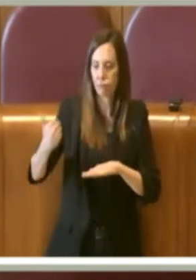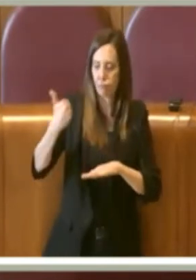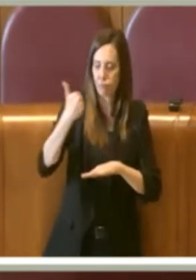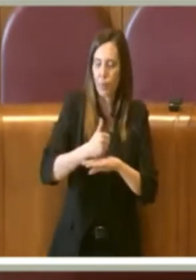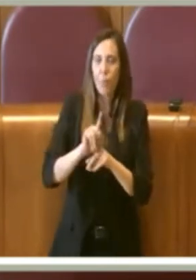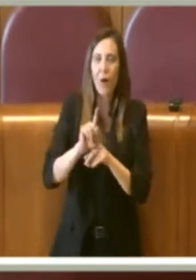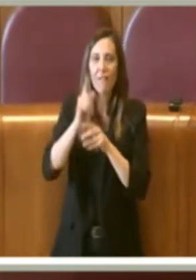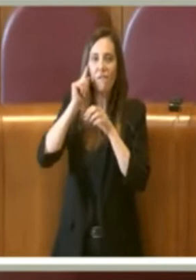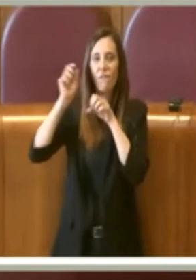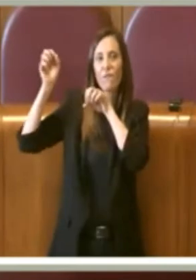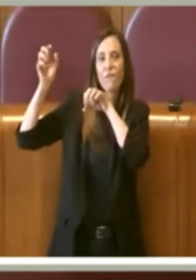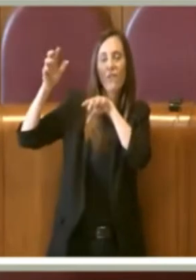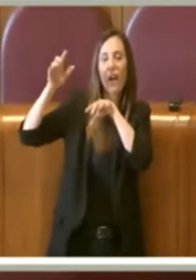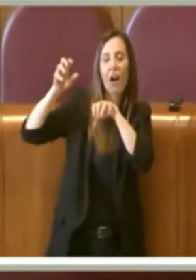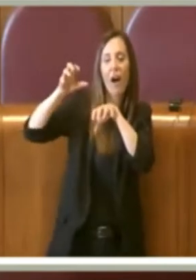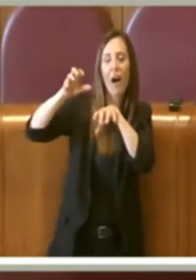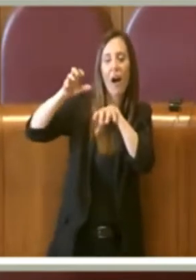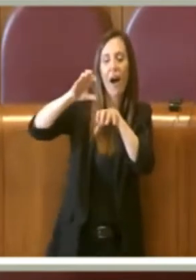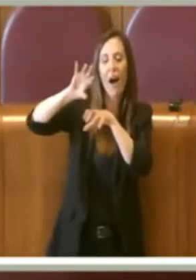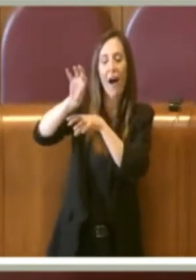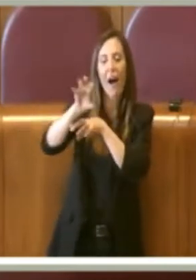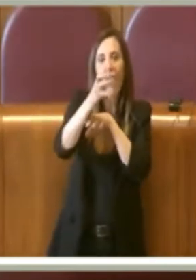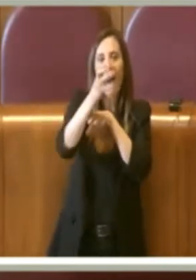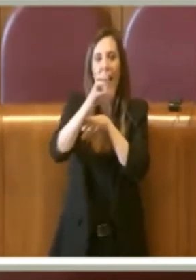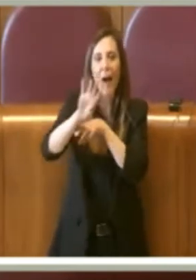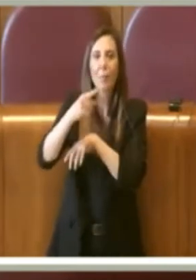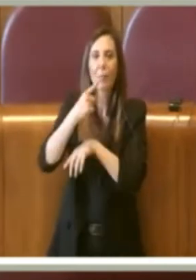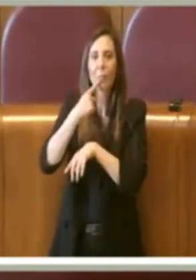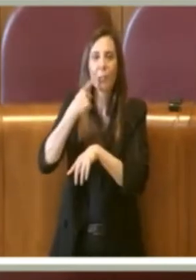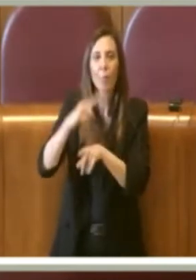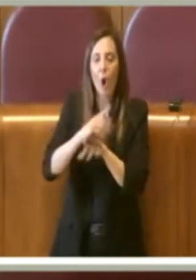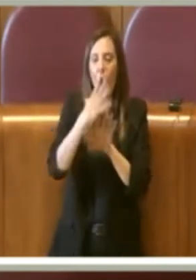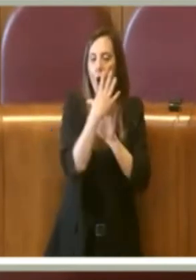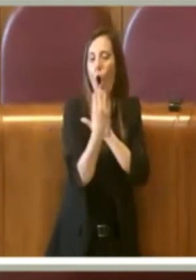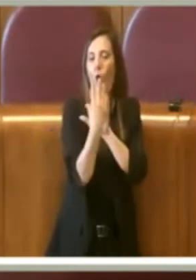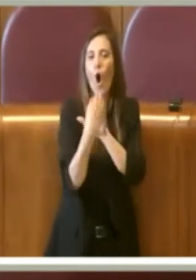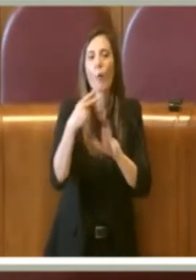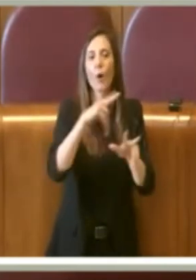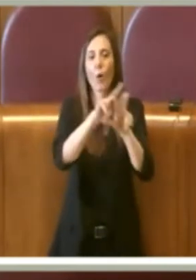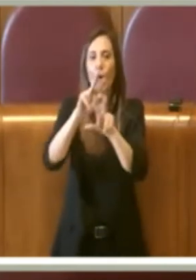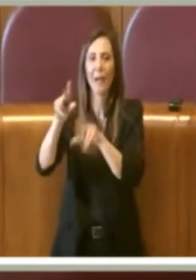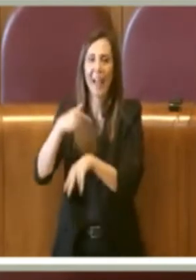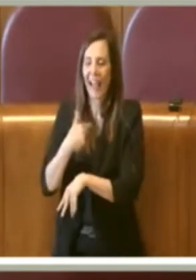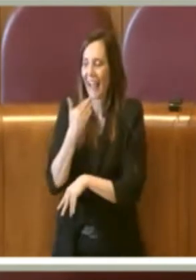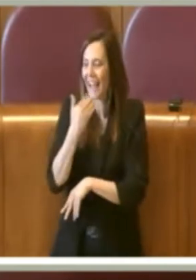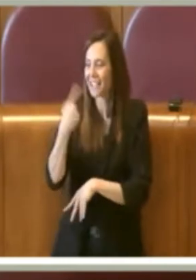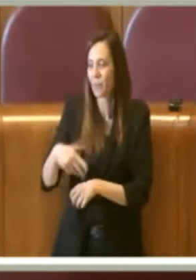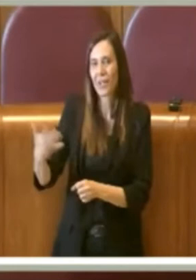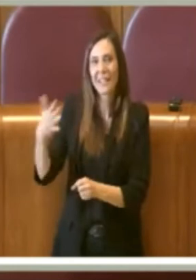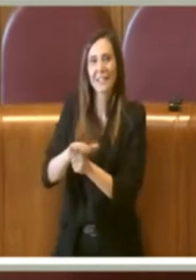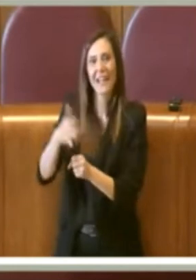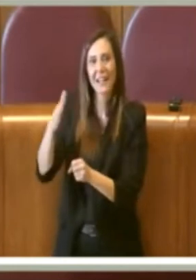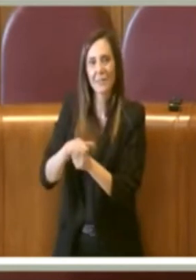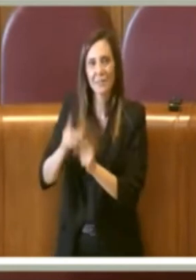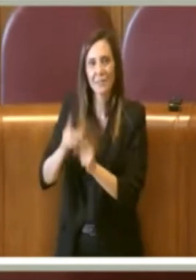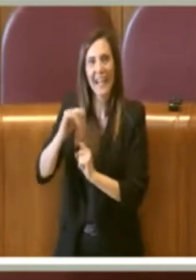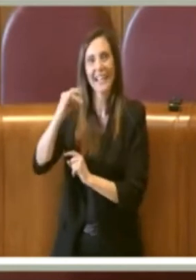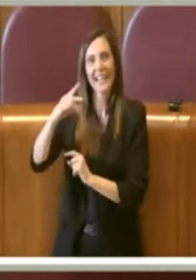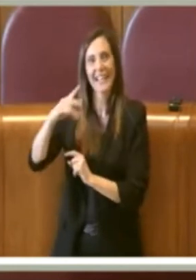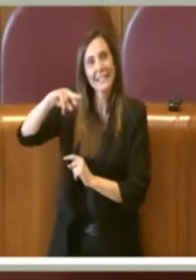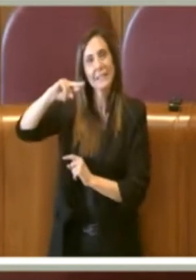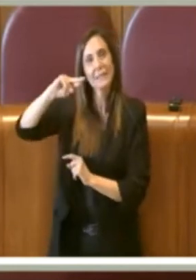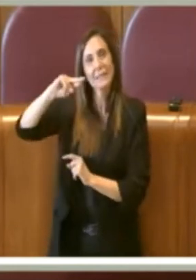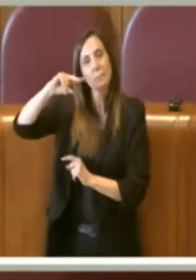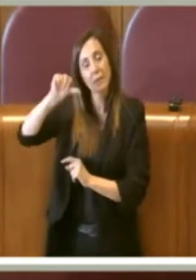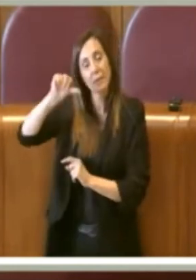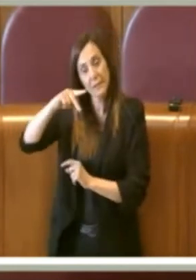il faro per gli altri comuni italiani, perciò un grazie anche al Dipartimento Ambiente, all'Ufficio Risenamenti Ambientali ma anche all'ISPRA che ha dato un